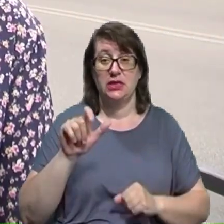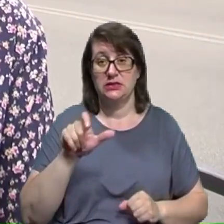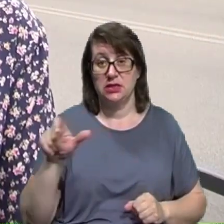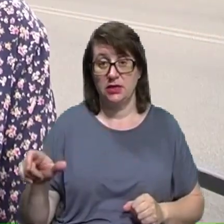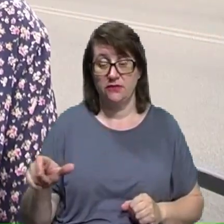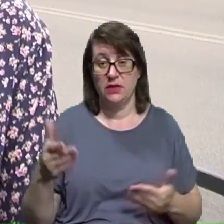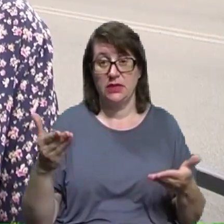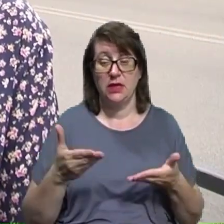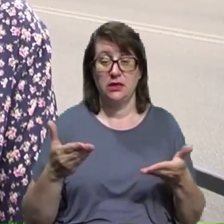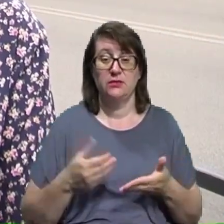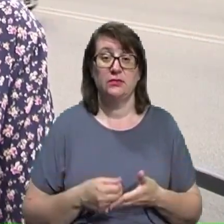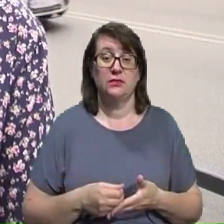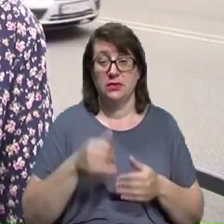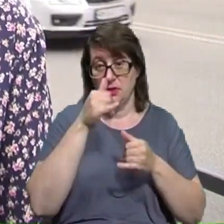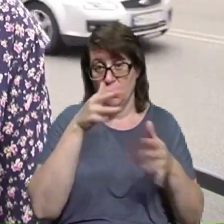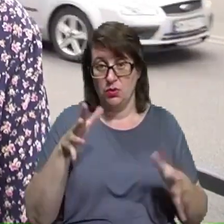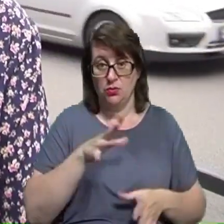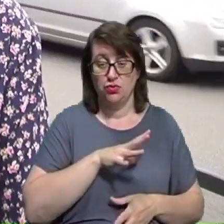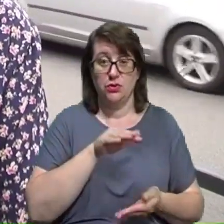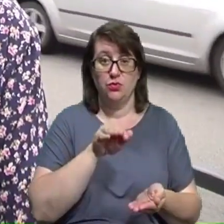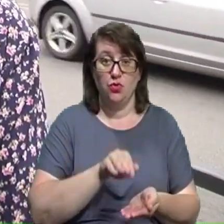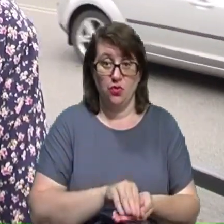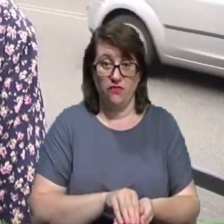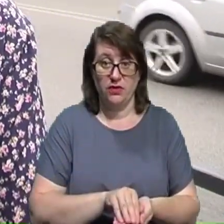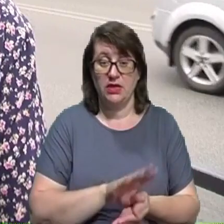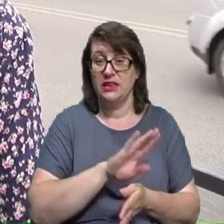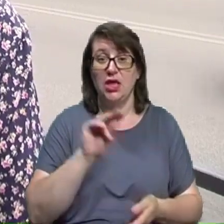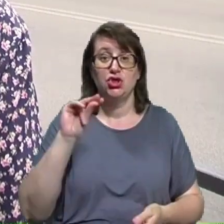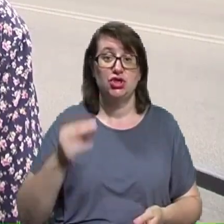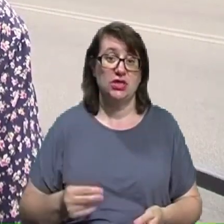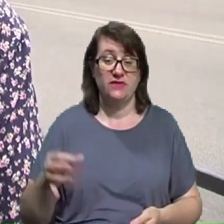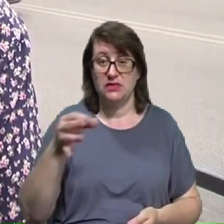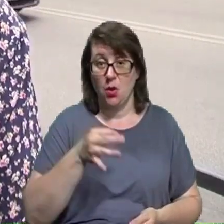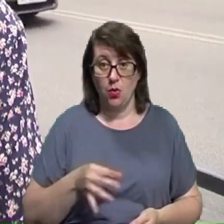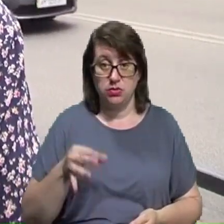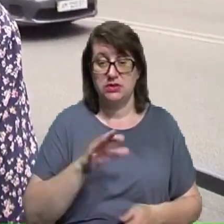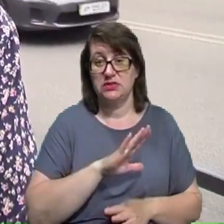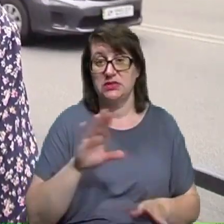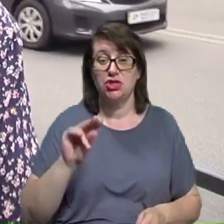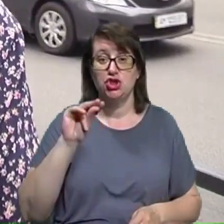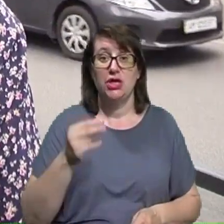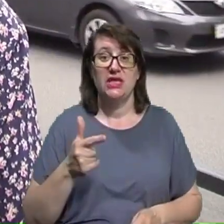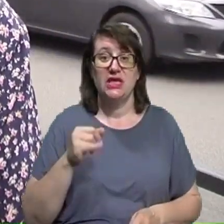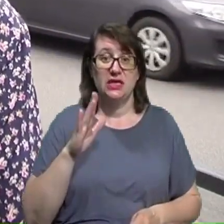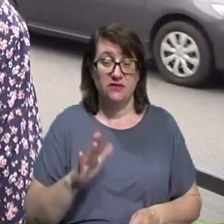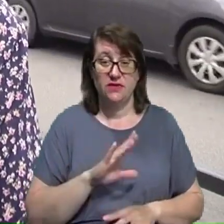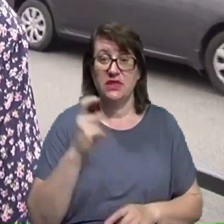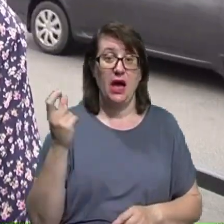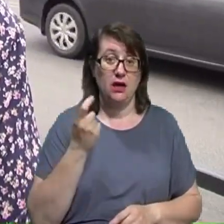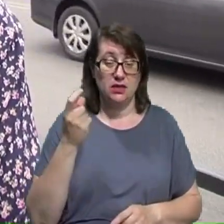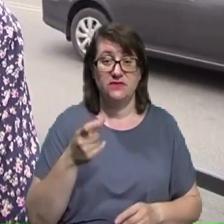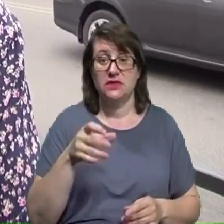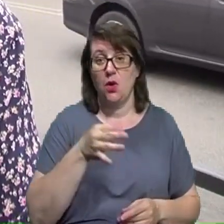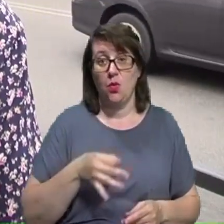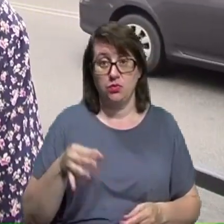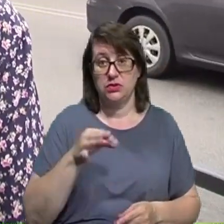не могли бути поховані. Ні в Чернігівській області, ні в Чернігові, ні в Харківській області, ні в